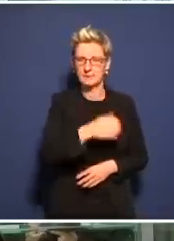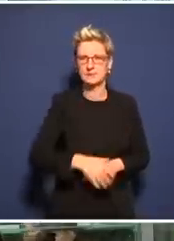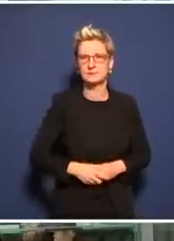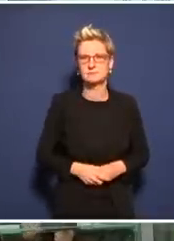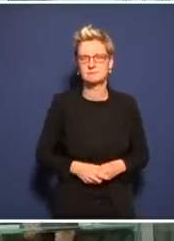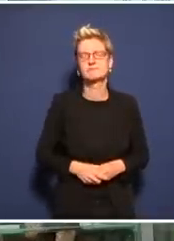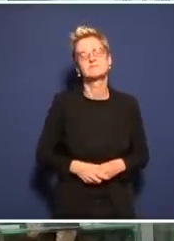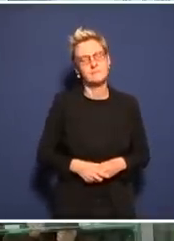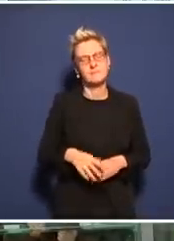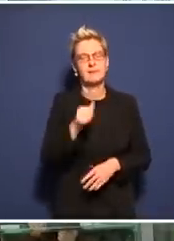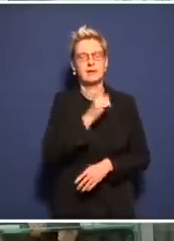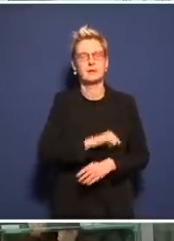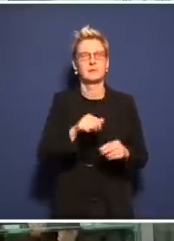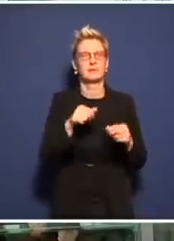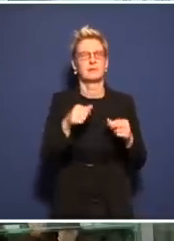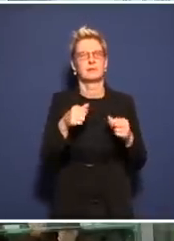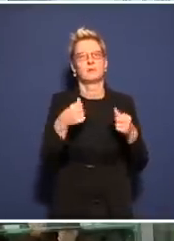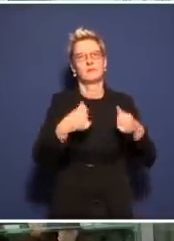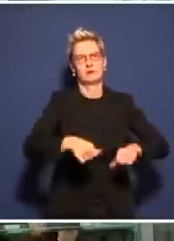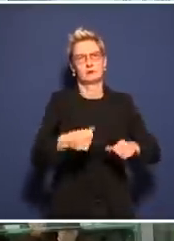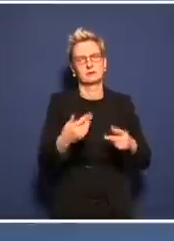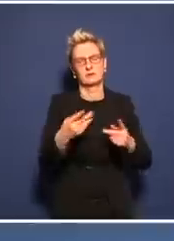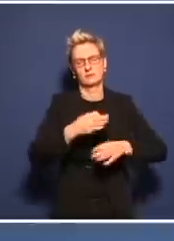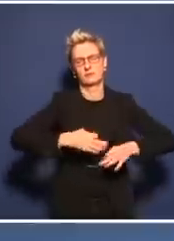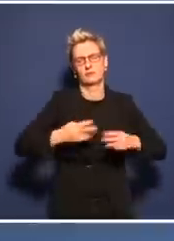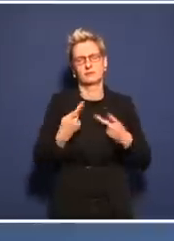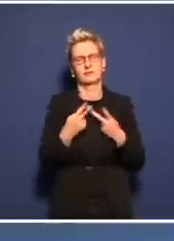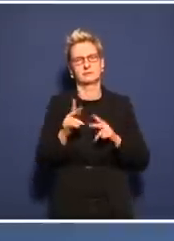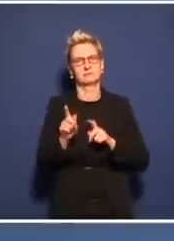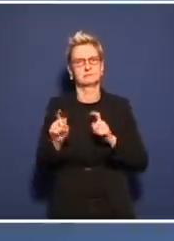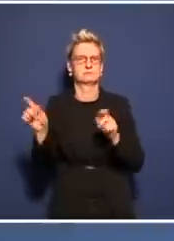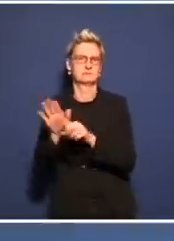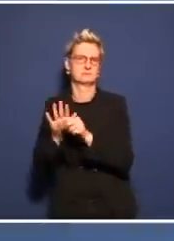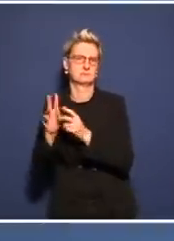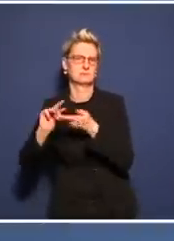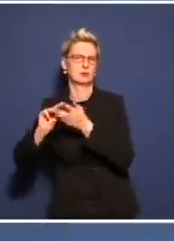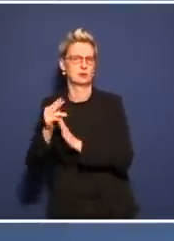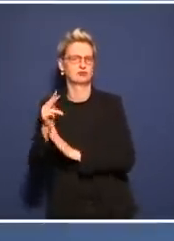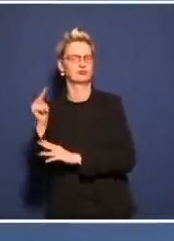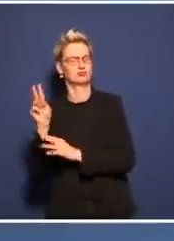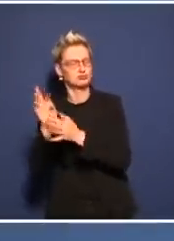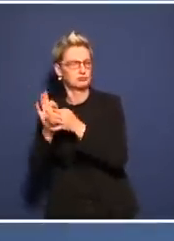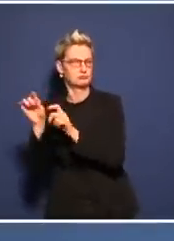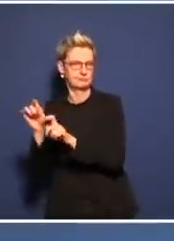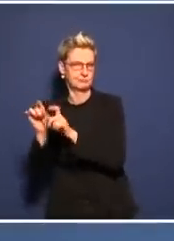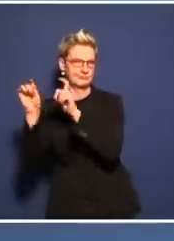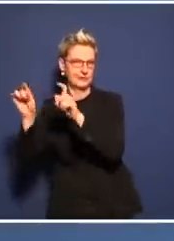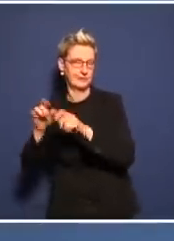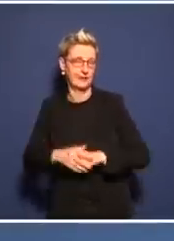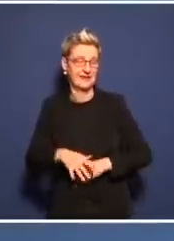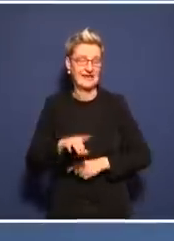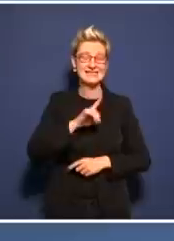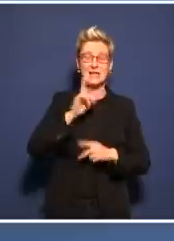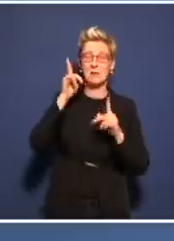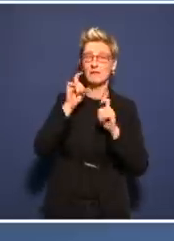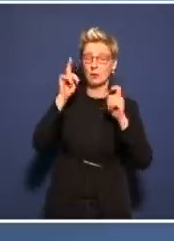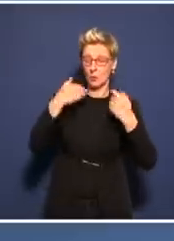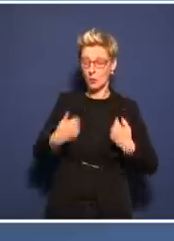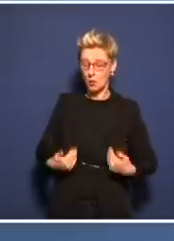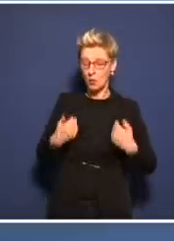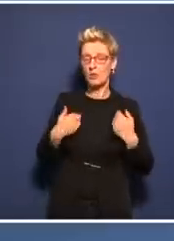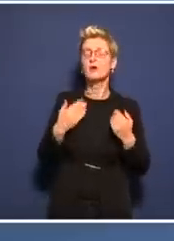mögliche Impfpflicht. Ich kann als Virologe sagen, dass wir möglichst diese Impflücke schließen müssen.